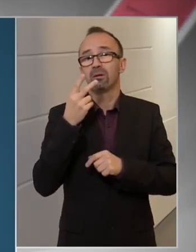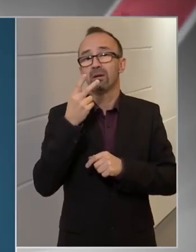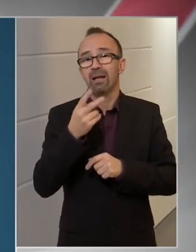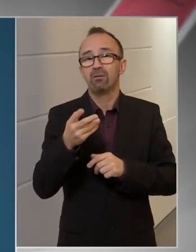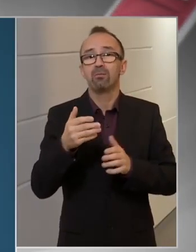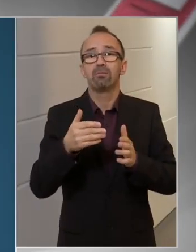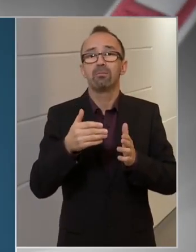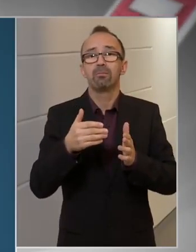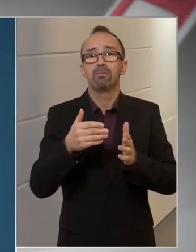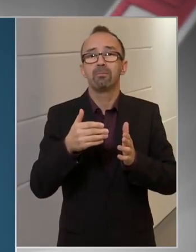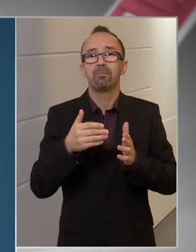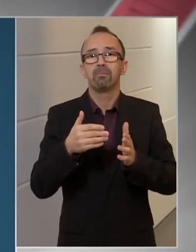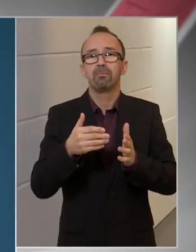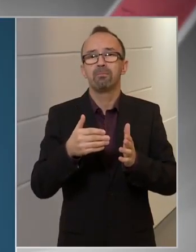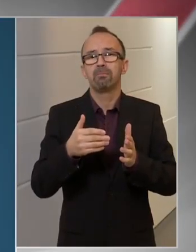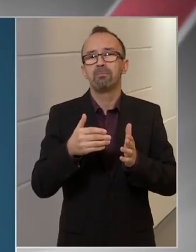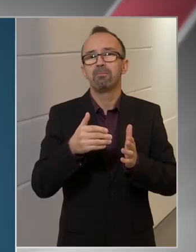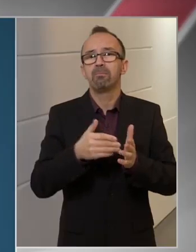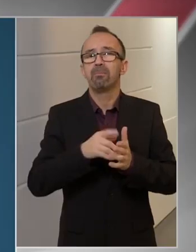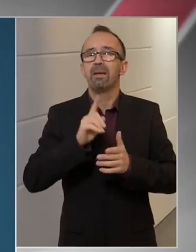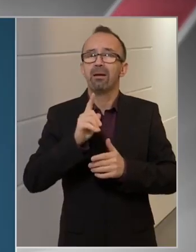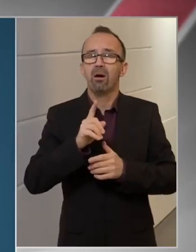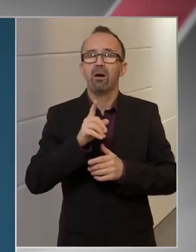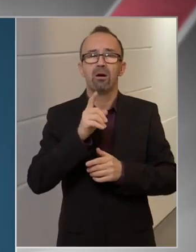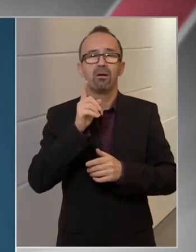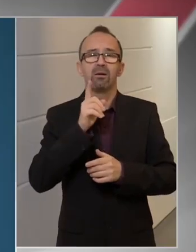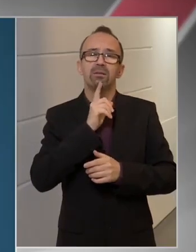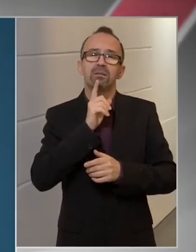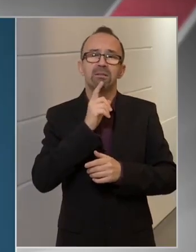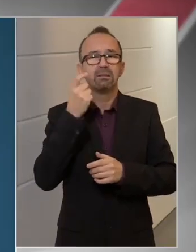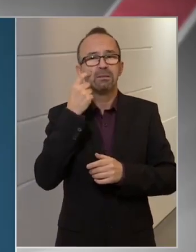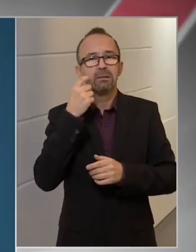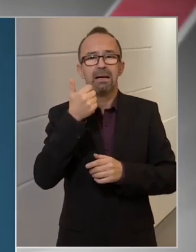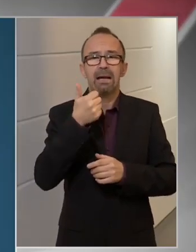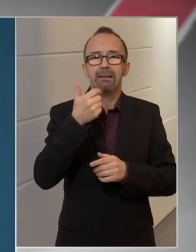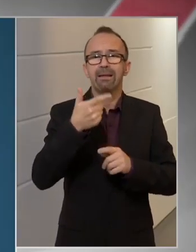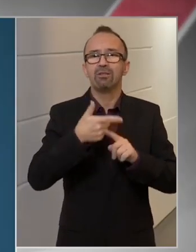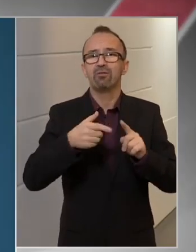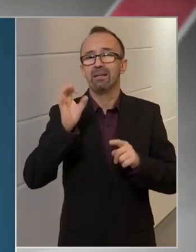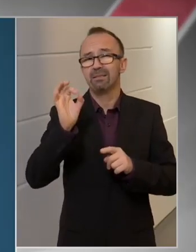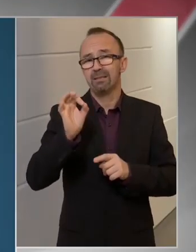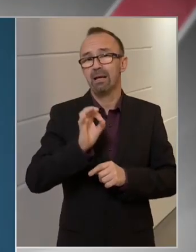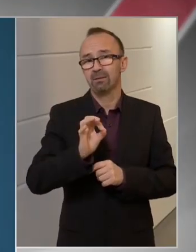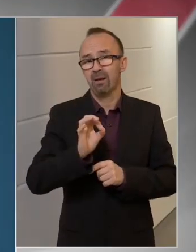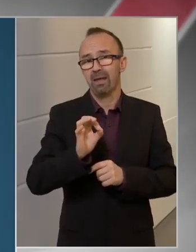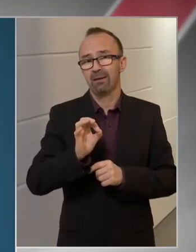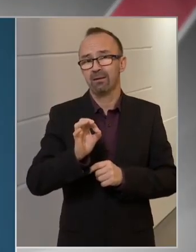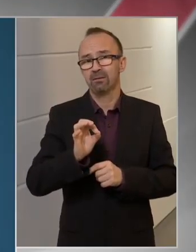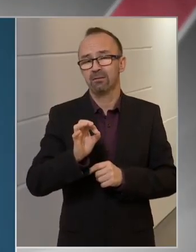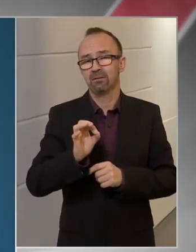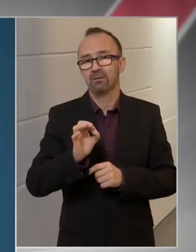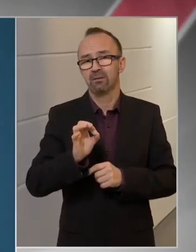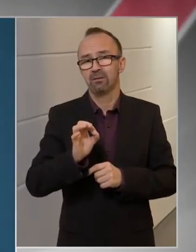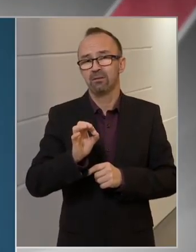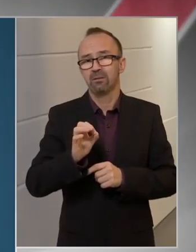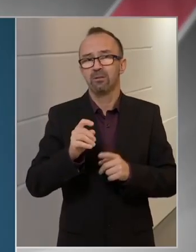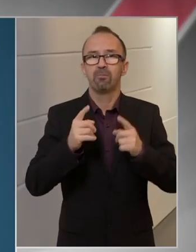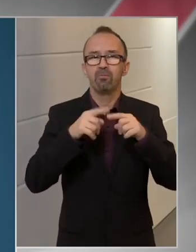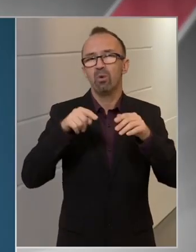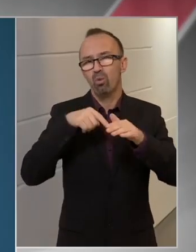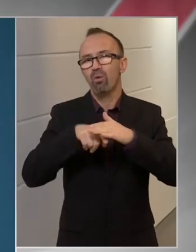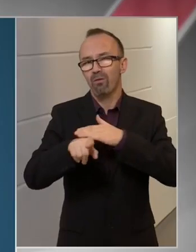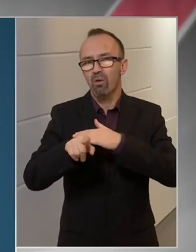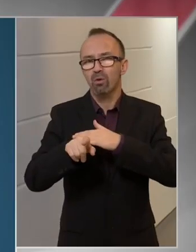hogy még ha kis százalékban is egy-másfél százalékra teszik máshol